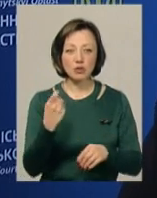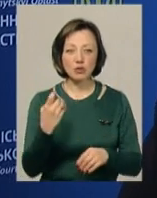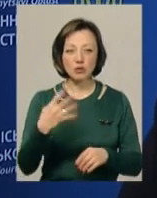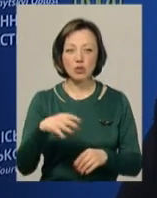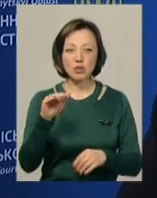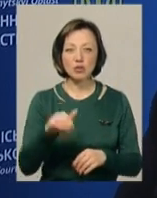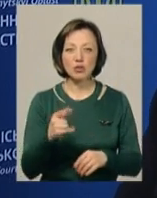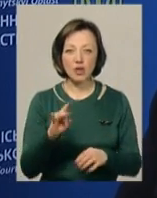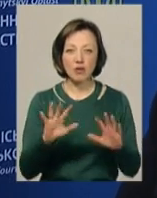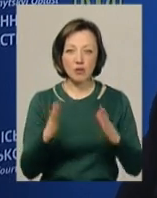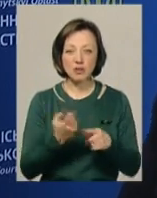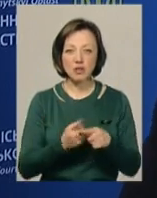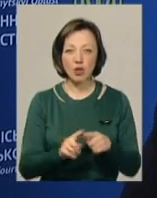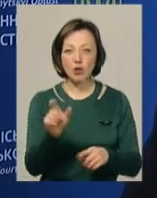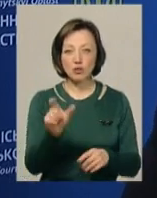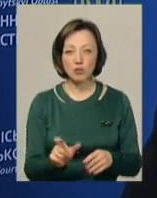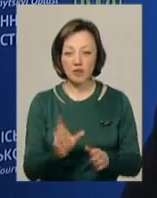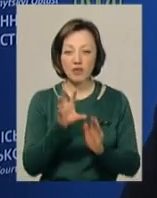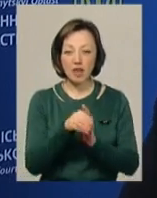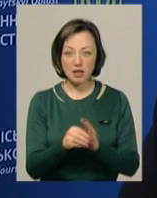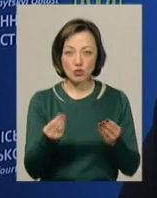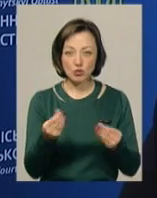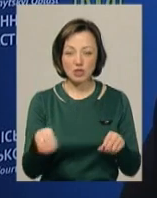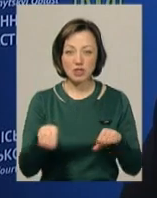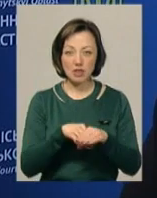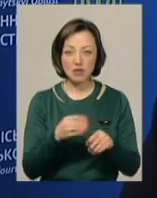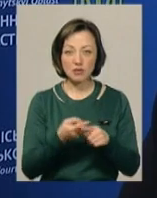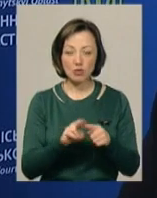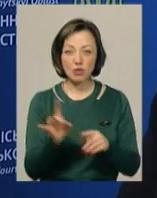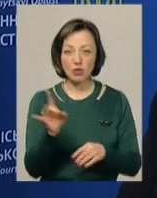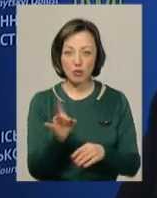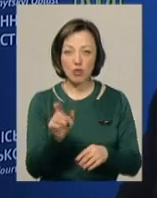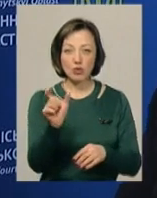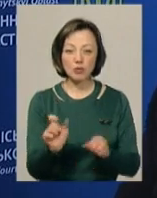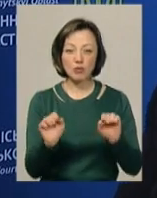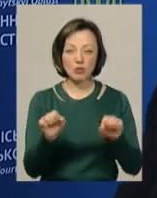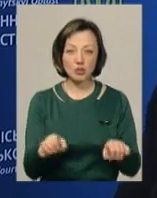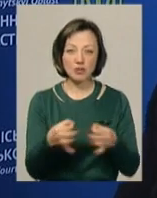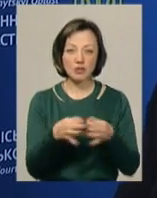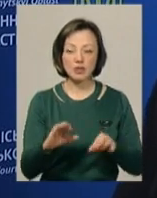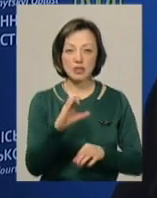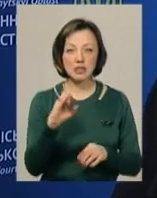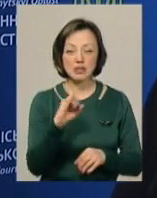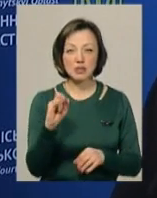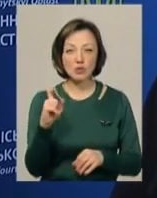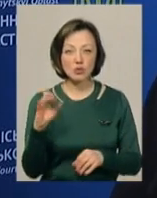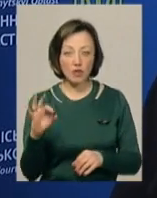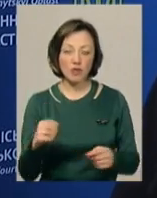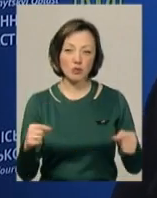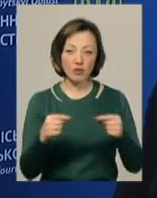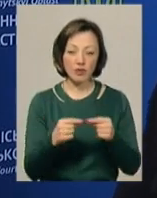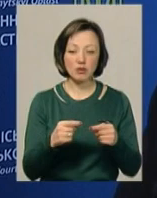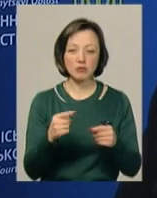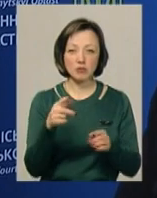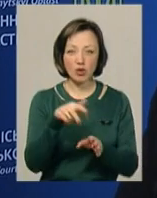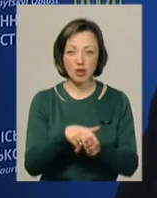тисяч гривень. В випадку, якщо ця особа внесе суму застави в даному розмірі, дана особа зможе вийти зі стін СІЗО. Відповідно, на